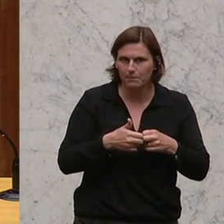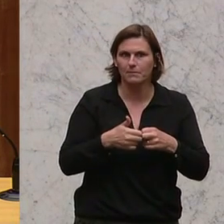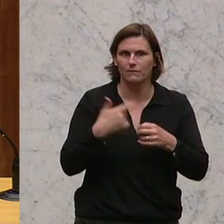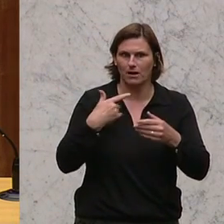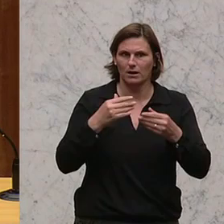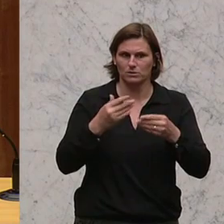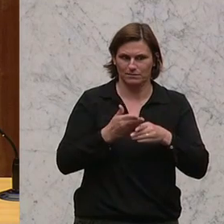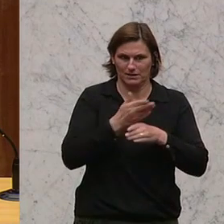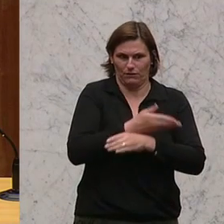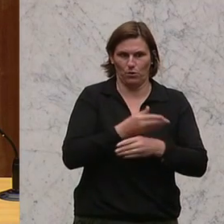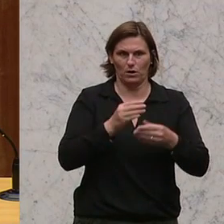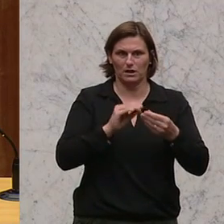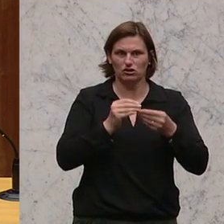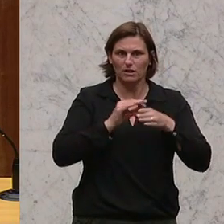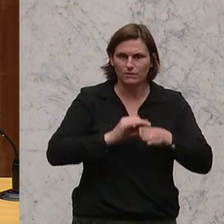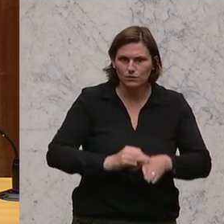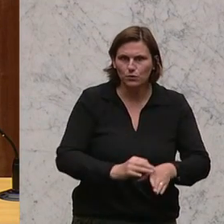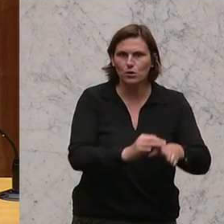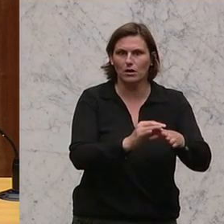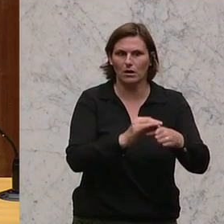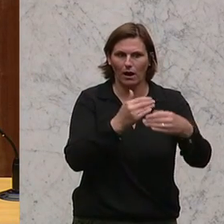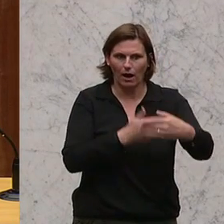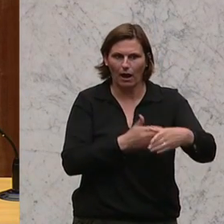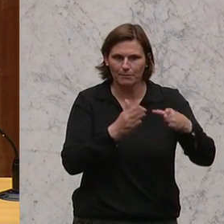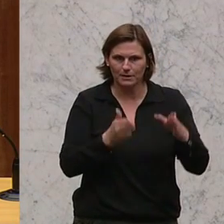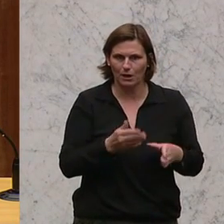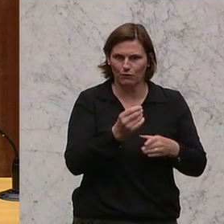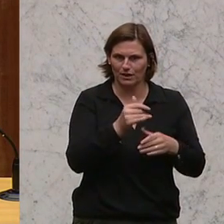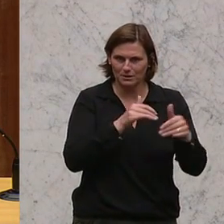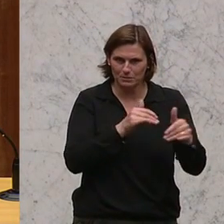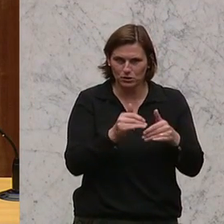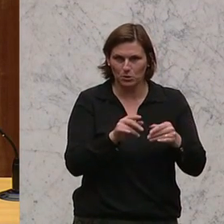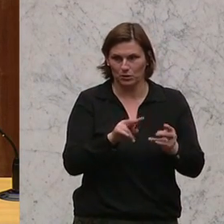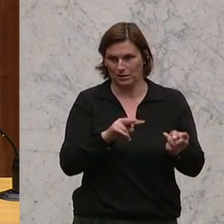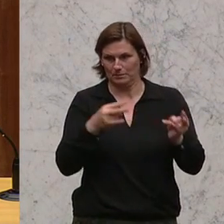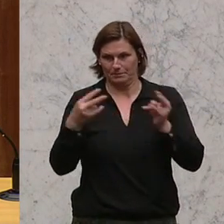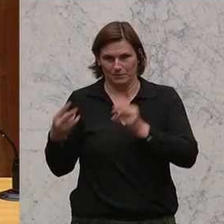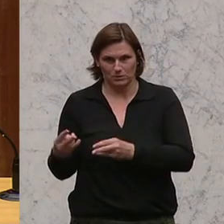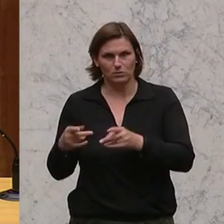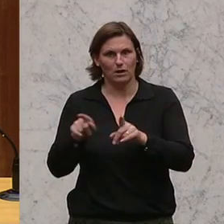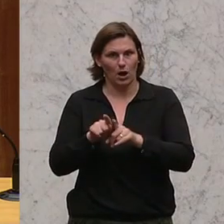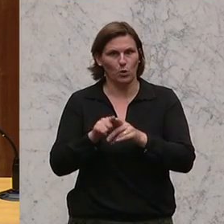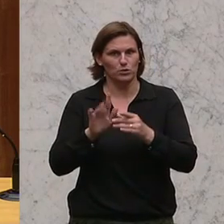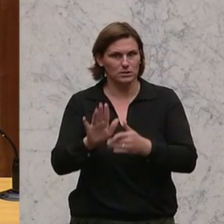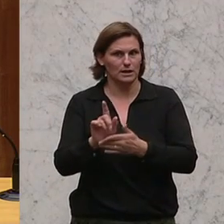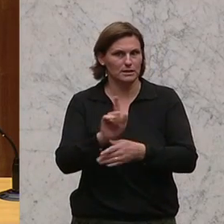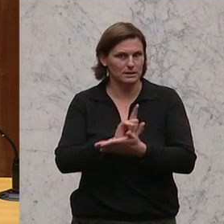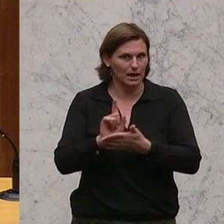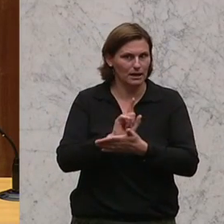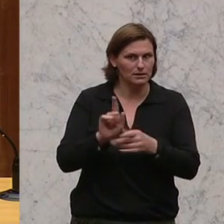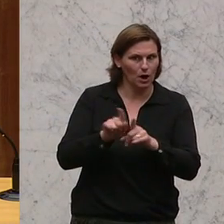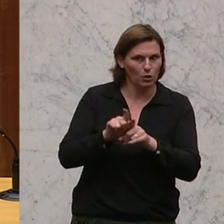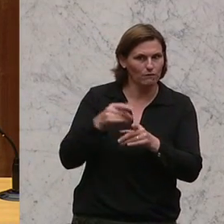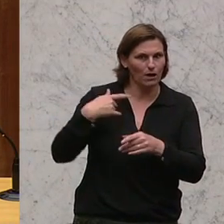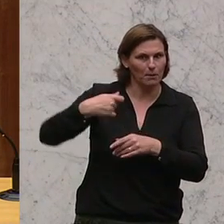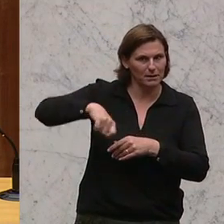war ja Geschäftsführer der Schick, unmittelbar bevor er Rechnungshofpräsident geworden ist. Und prompt wurde auch seine Zeit überprüft, dass er Präsident